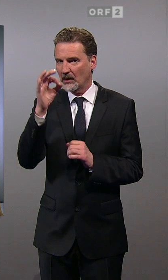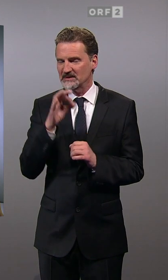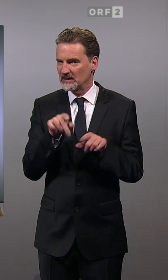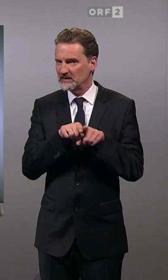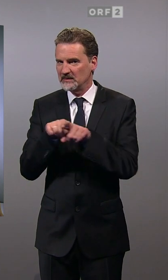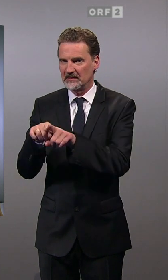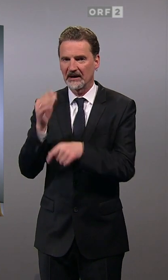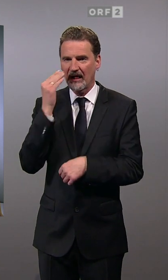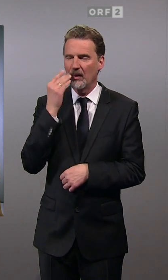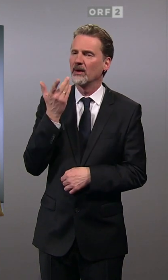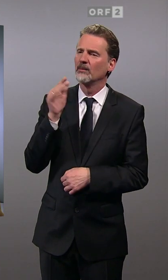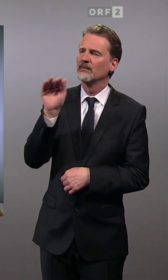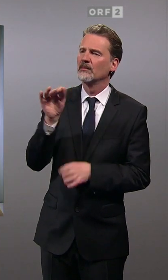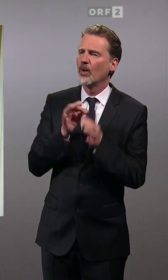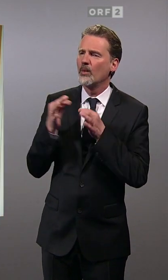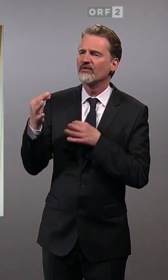Ergebnis bei den Grünen?